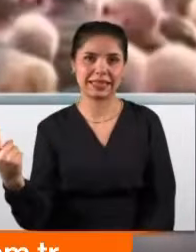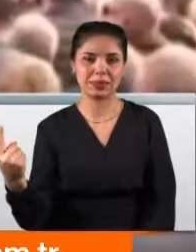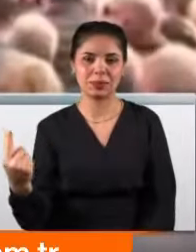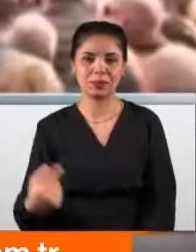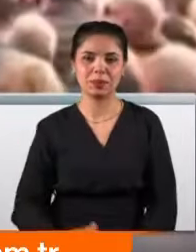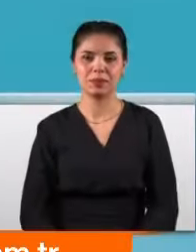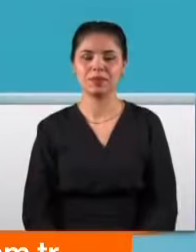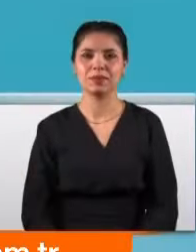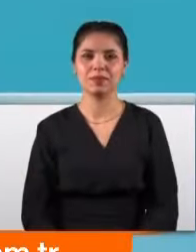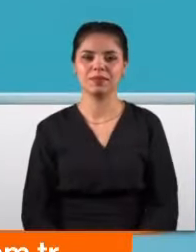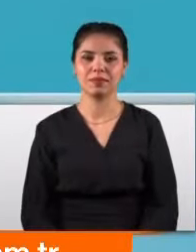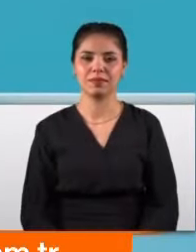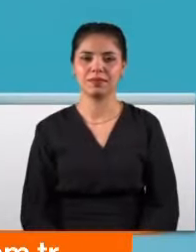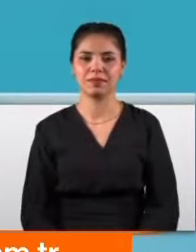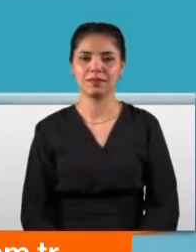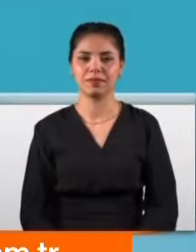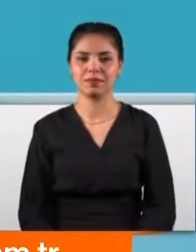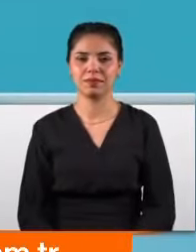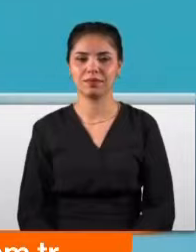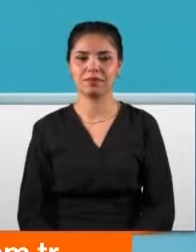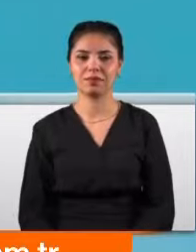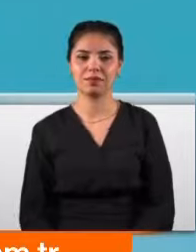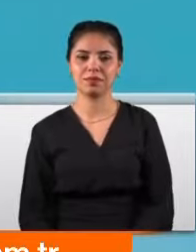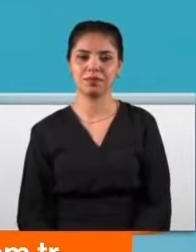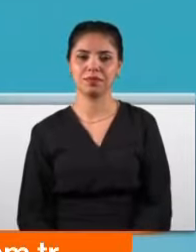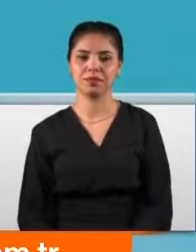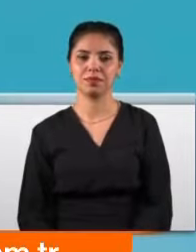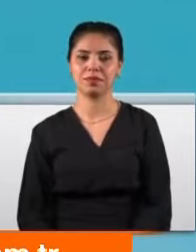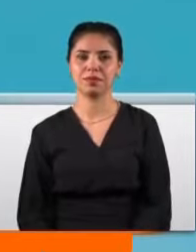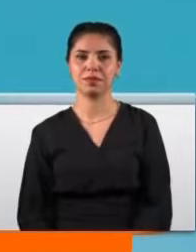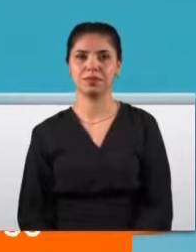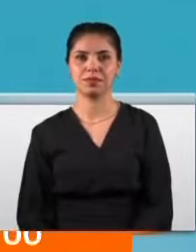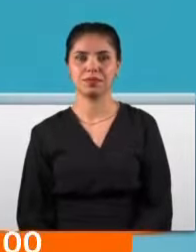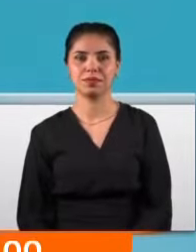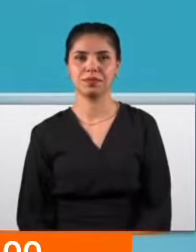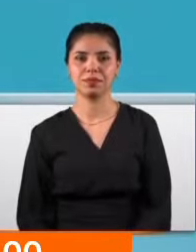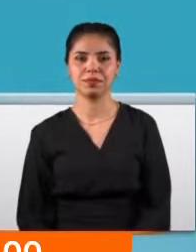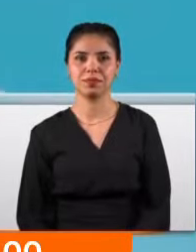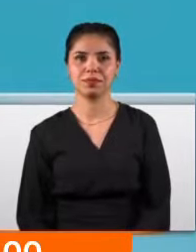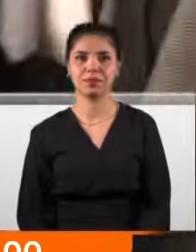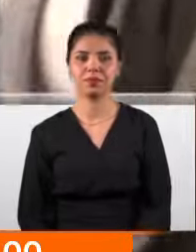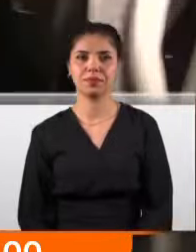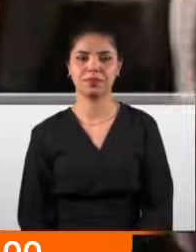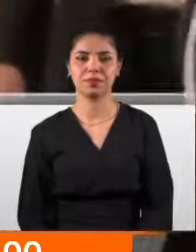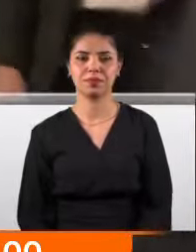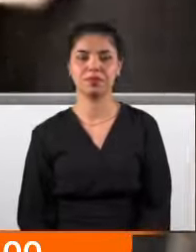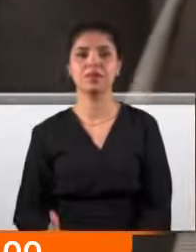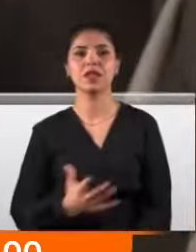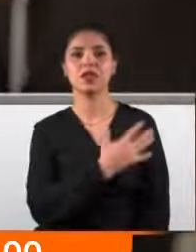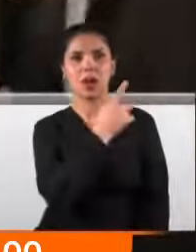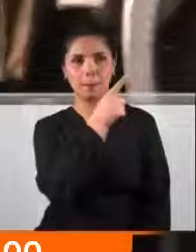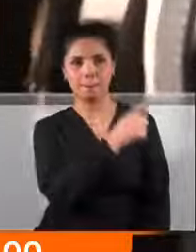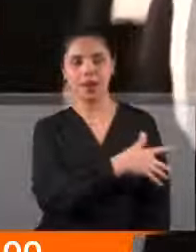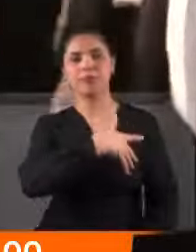belediyeye almam diyen ya kendine başka bir iş bulacak ya da başka parti bulacak onu söyleyeyim. CHP'yi